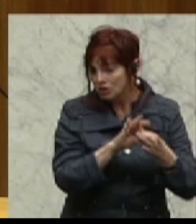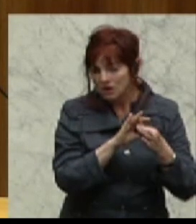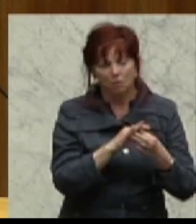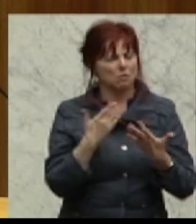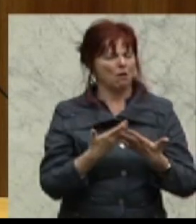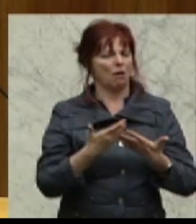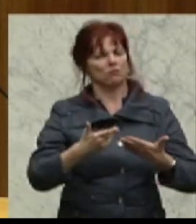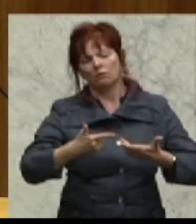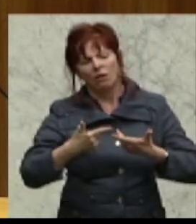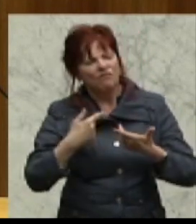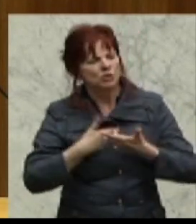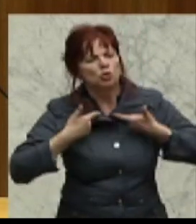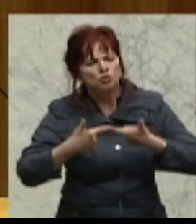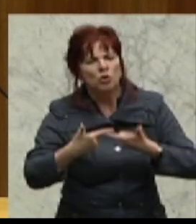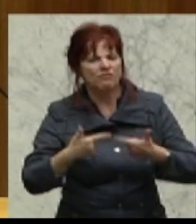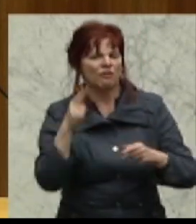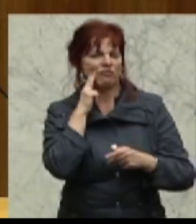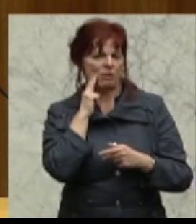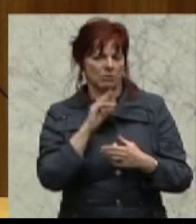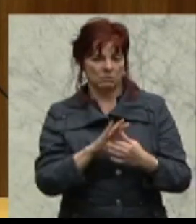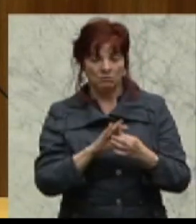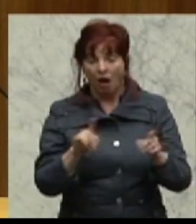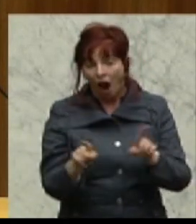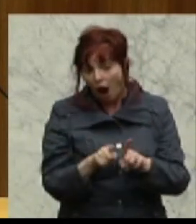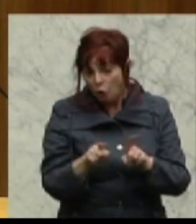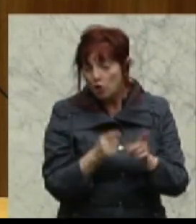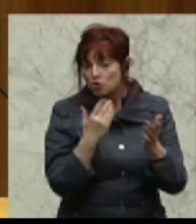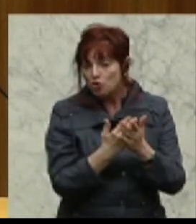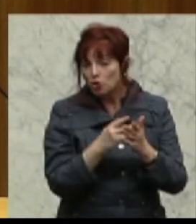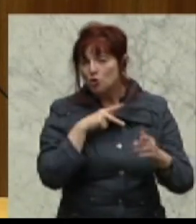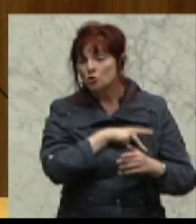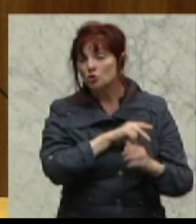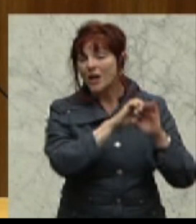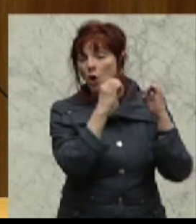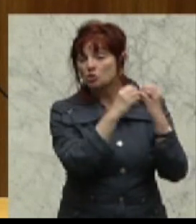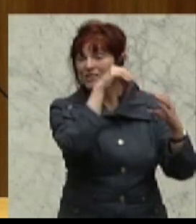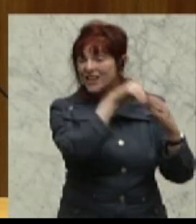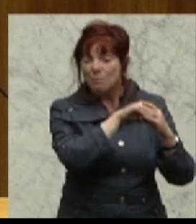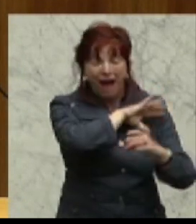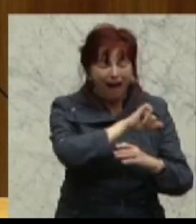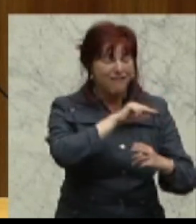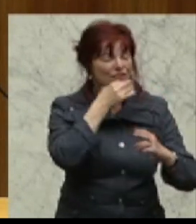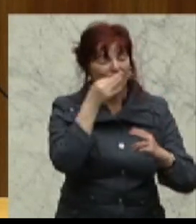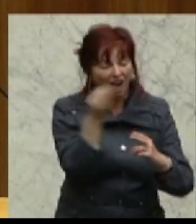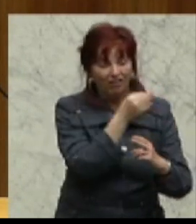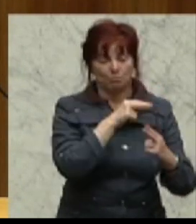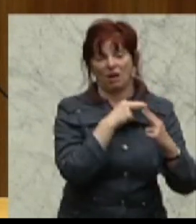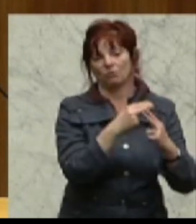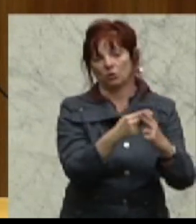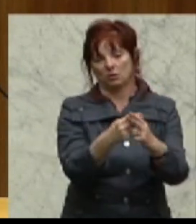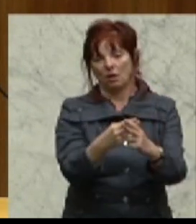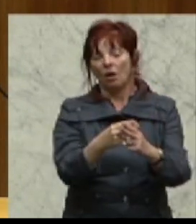Sozialausschusses dargelegt, offengelegt. Und alle noch offenen Fragen darüber hinaus hat der